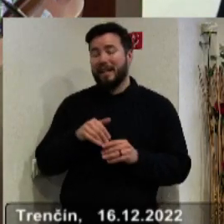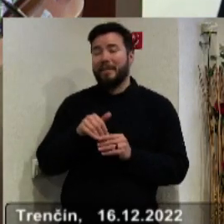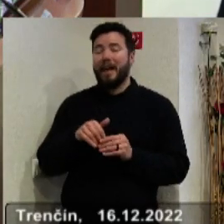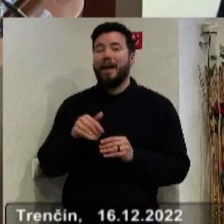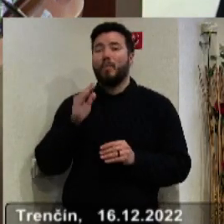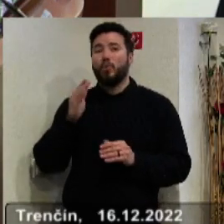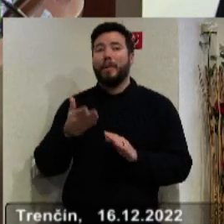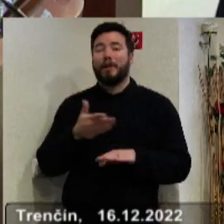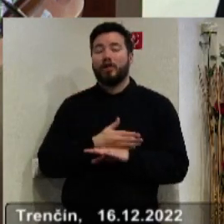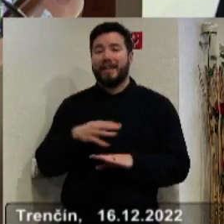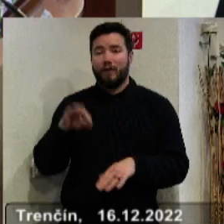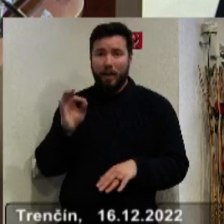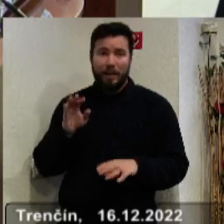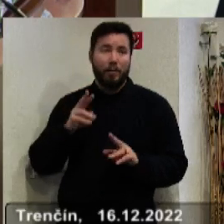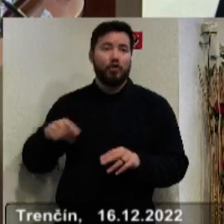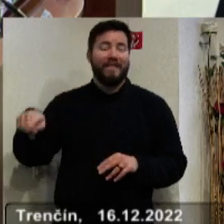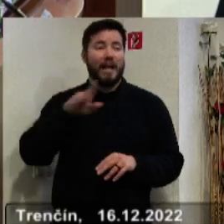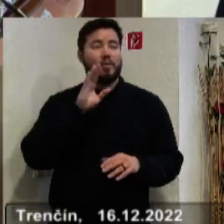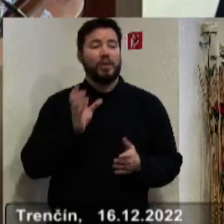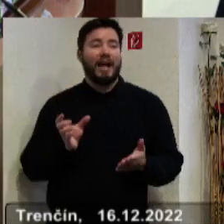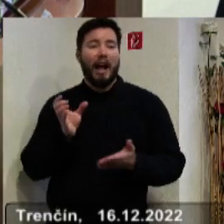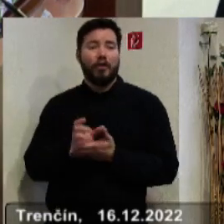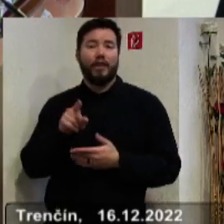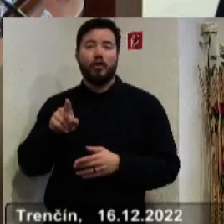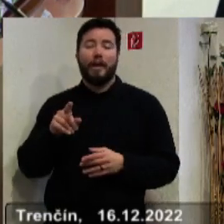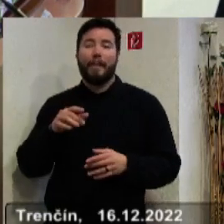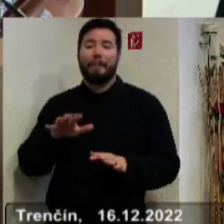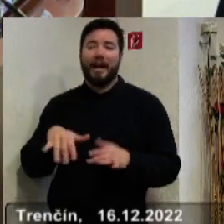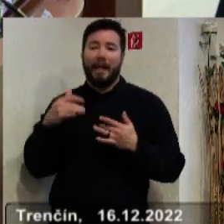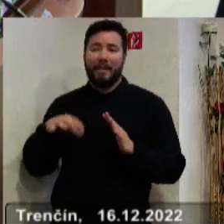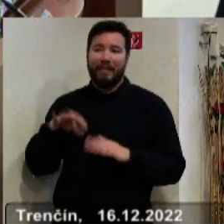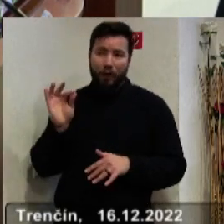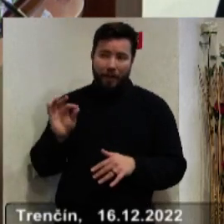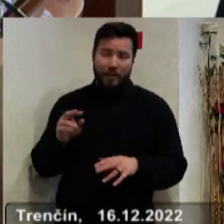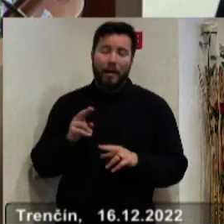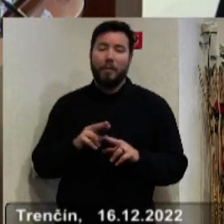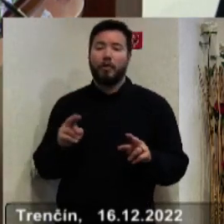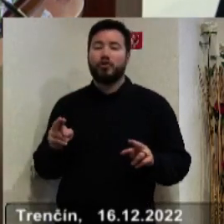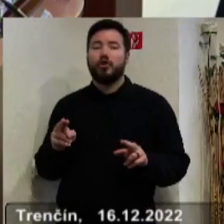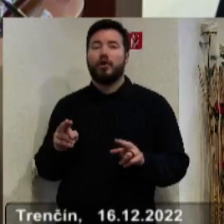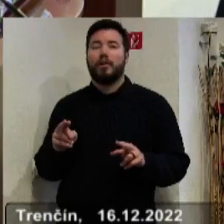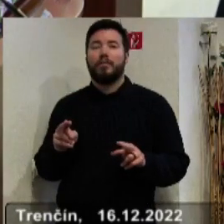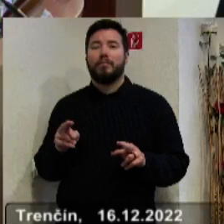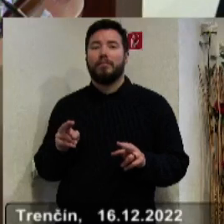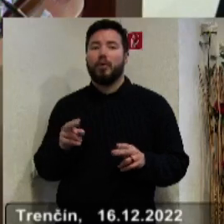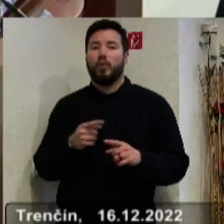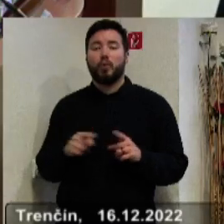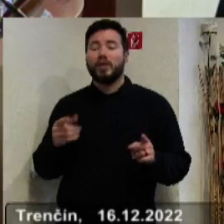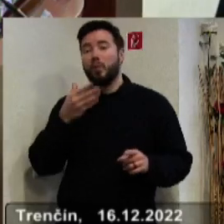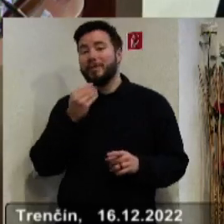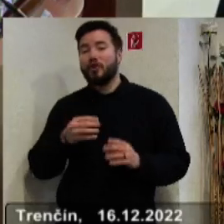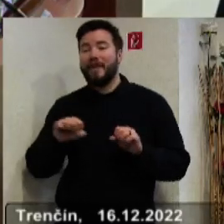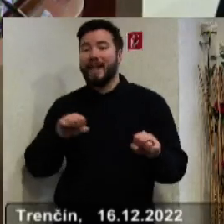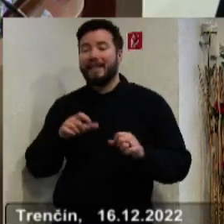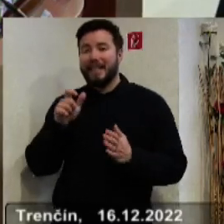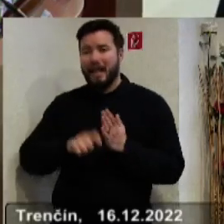pozerám sa do pléna, možno, že viacerí z vás budete kandidovať pre v parlamentných voľbách, možno, že aj za úspešné vládne strany, prosím nezabudnite na to,